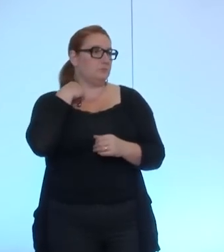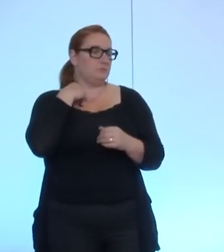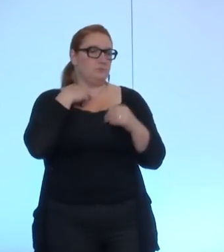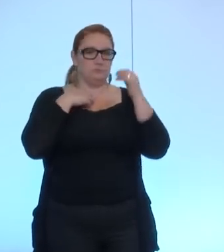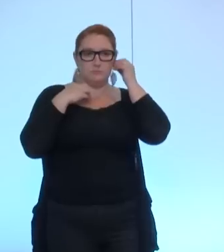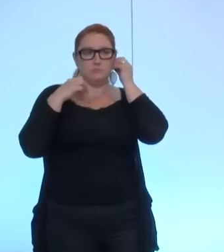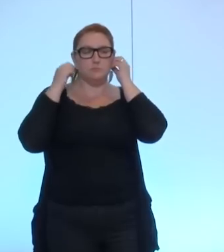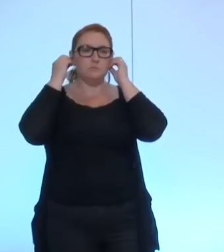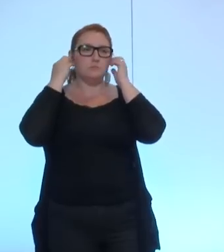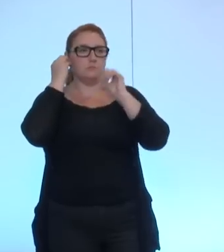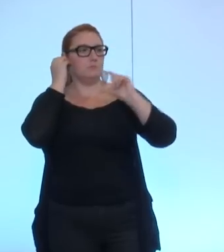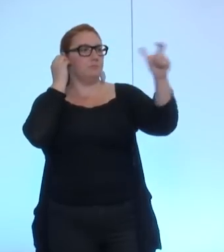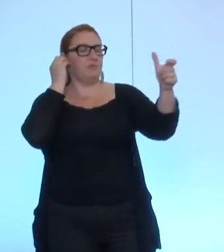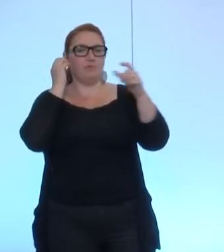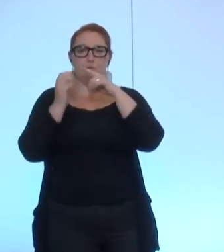monsieur Safar